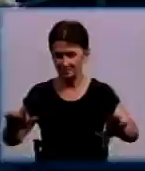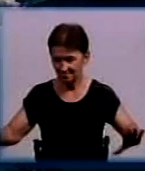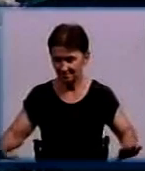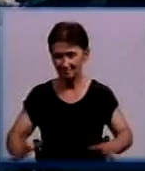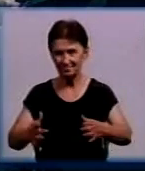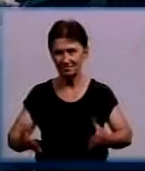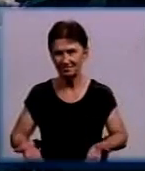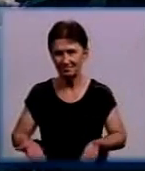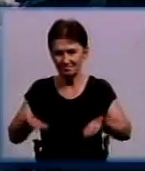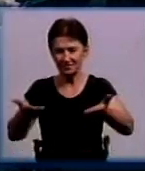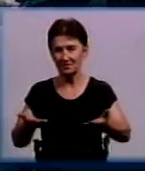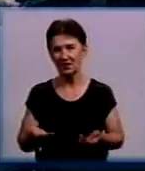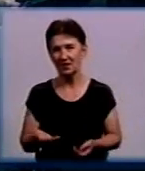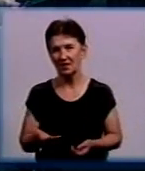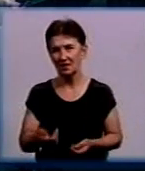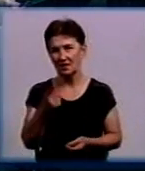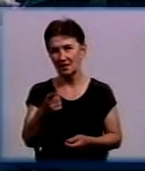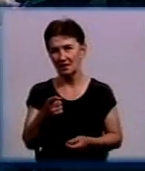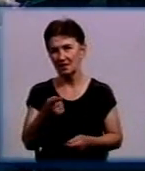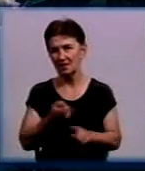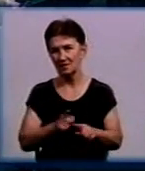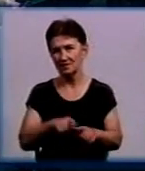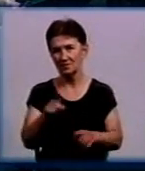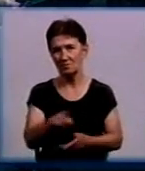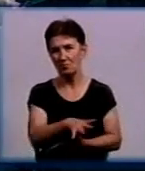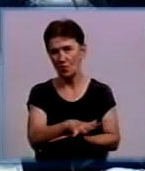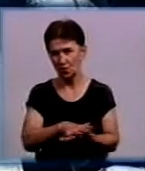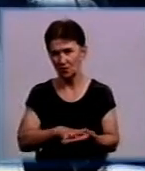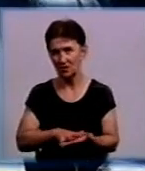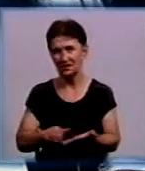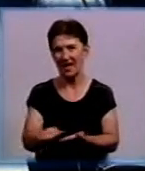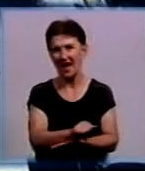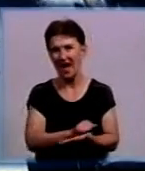теплосіті. В цей час працівники підрядної організації продовжують вкладати асфальт.